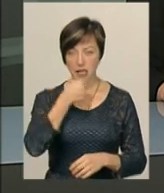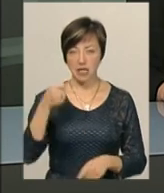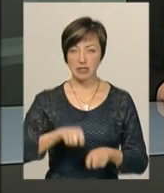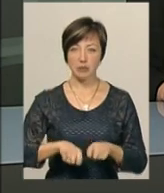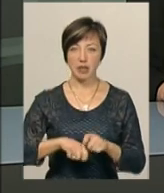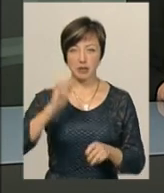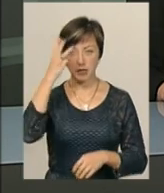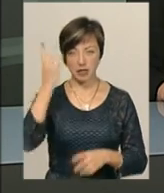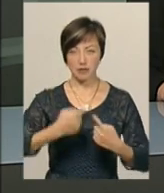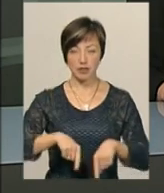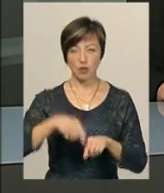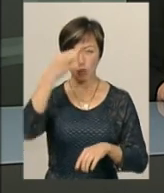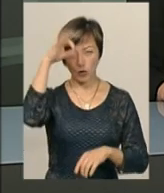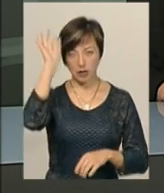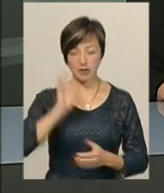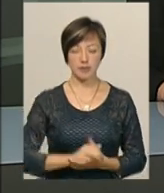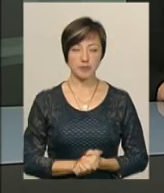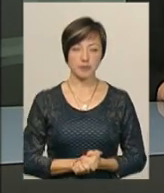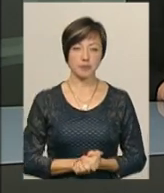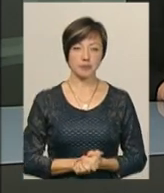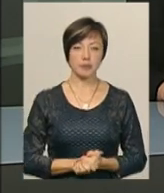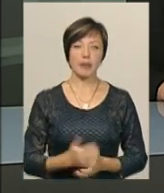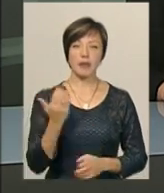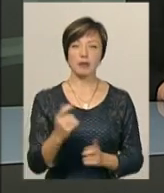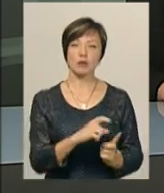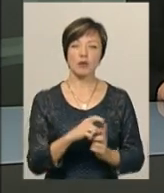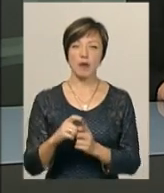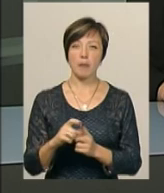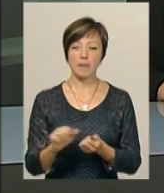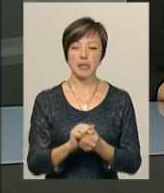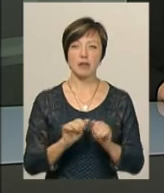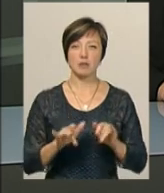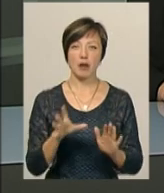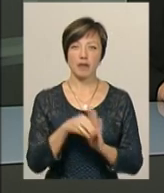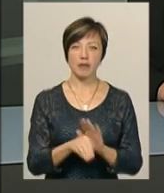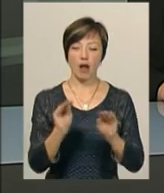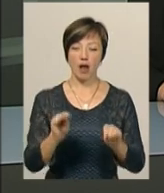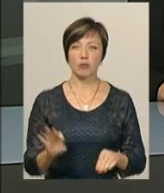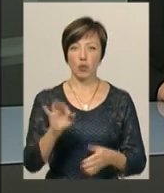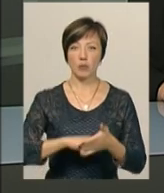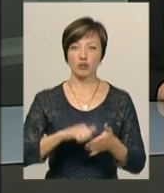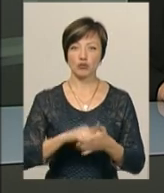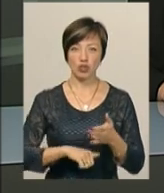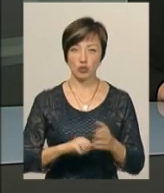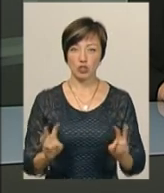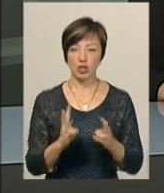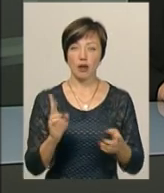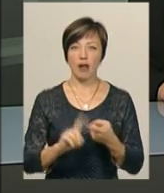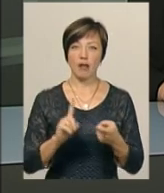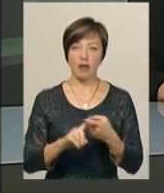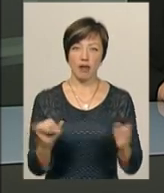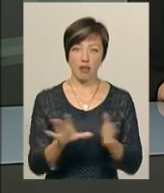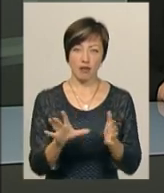інспектор Хмельницького відділу поліції Людмила Берестовська. За її словами, у матеріалах справи є акт про причину пожежі – коротке замикання